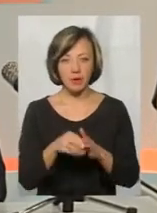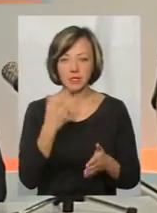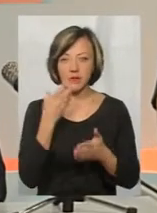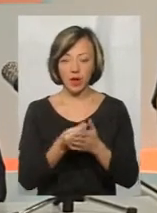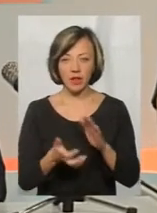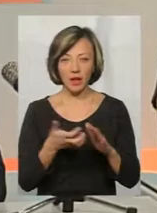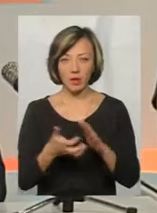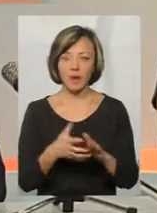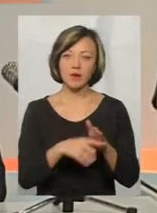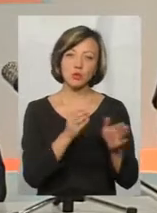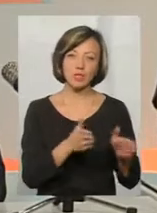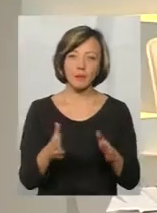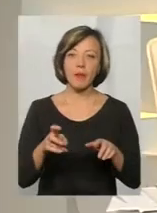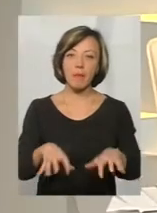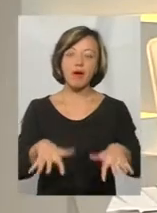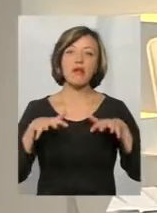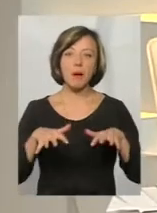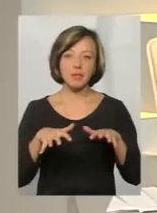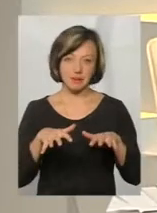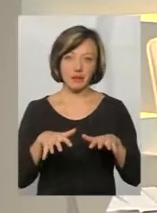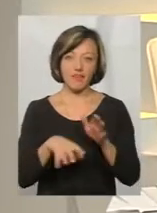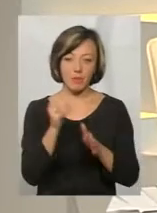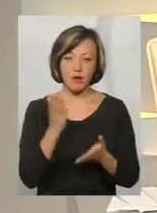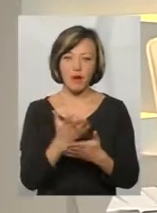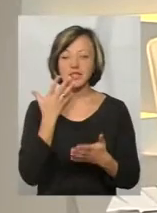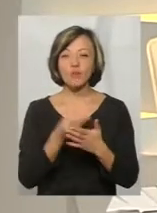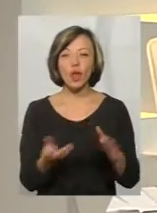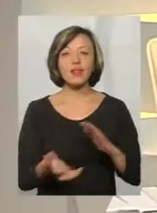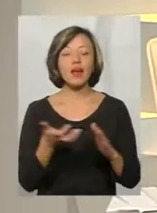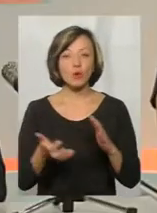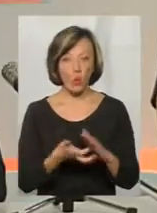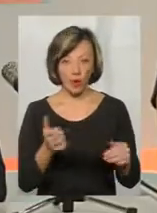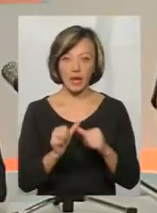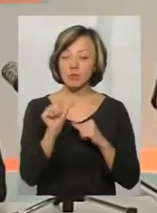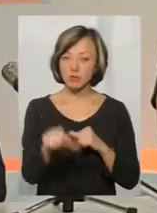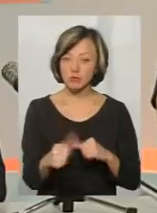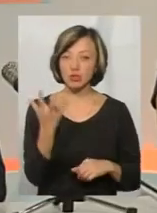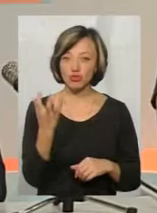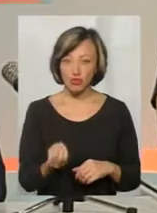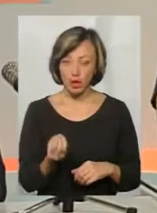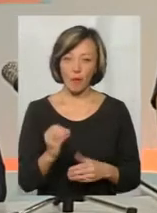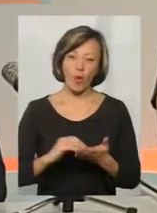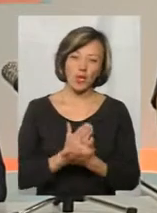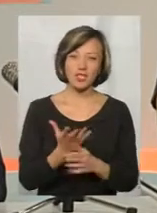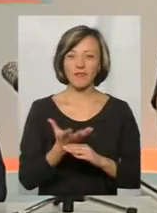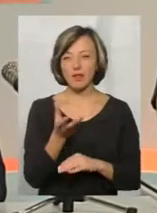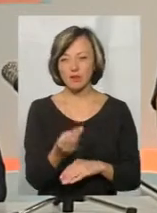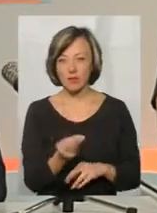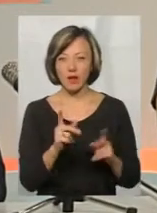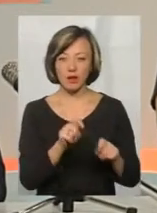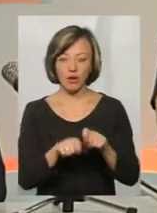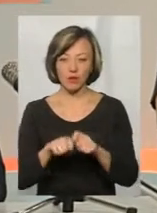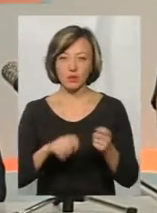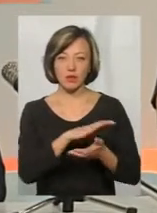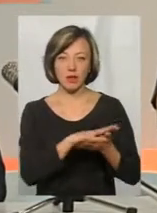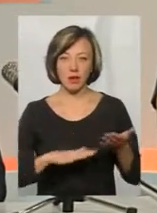недоліки, виборча система на парламентських виборах має свої недоліки. Крім цього, ще політичне фінансування, те, як воно контролюється і